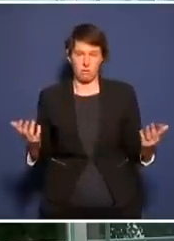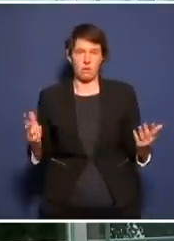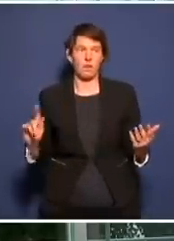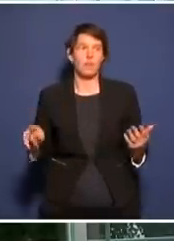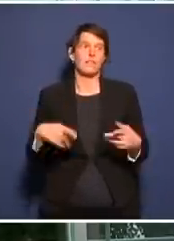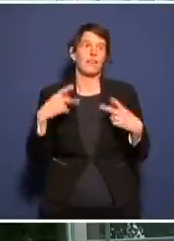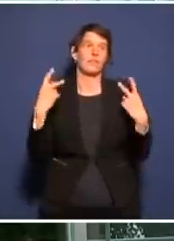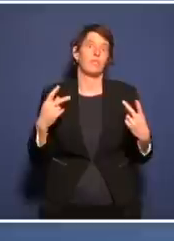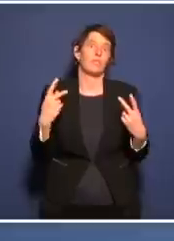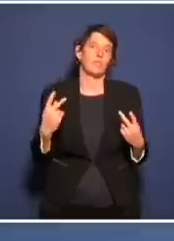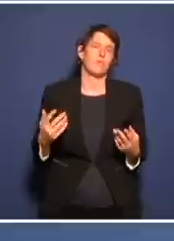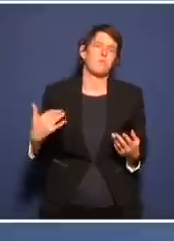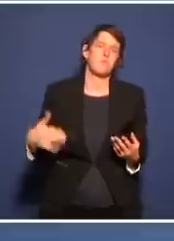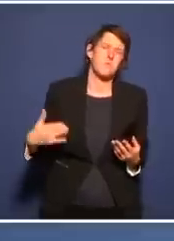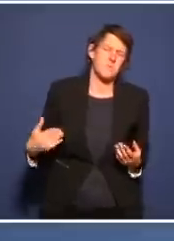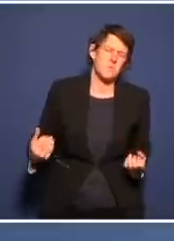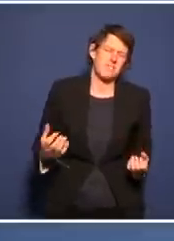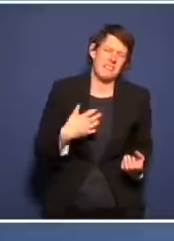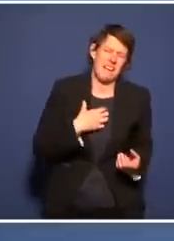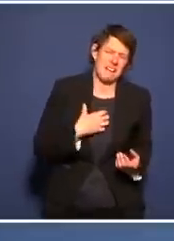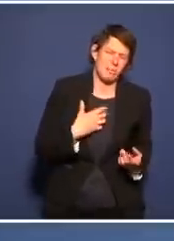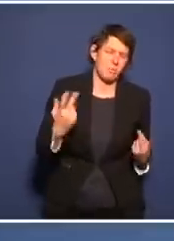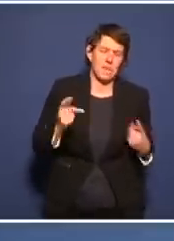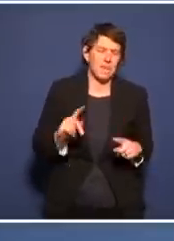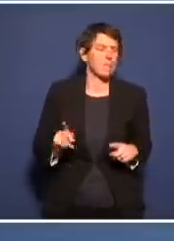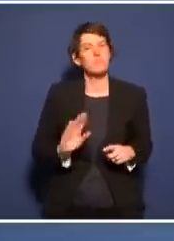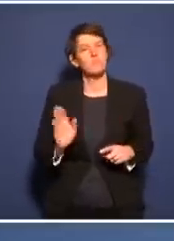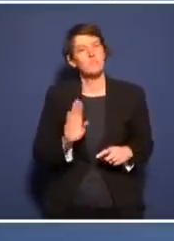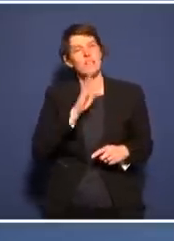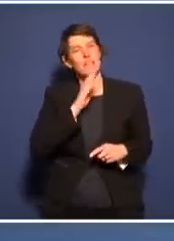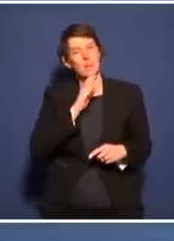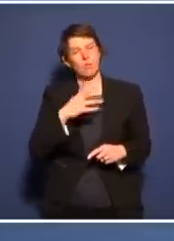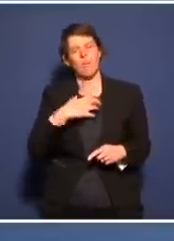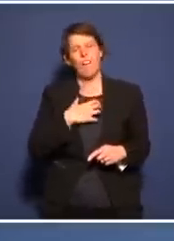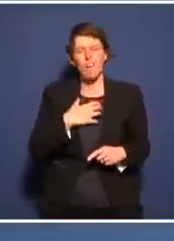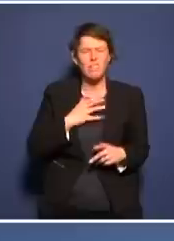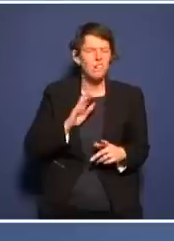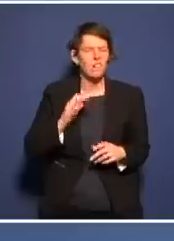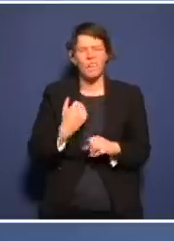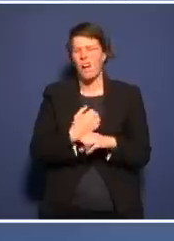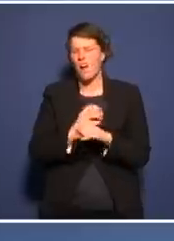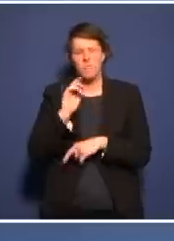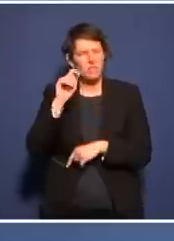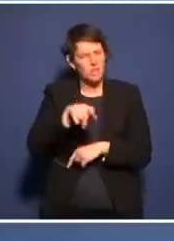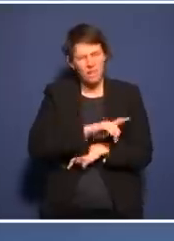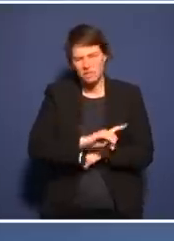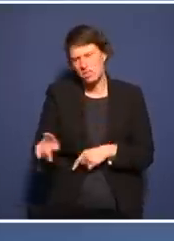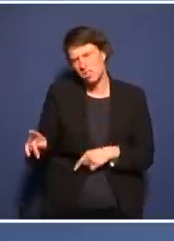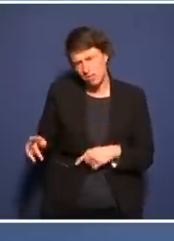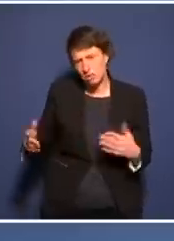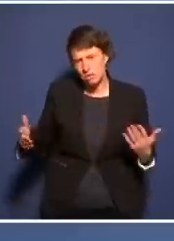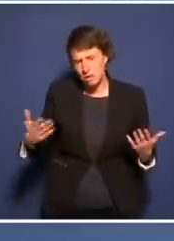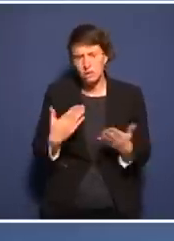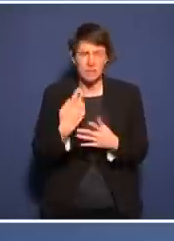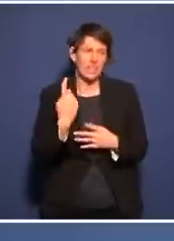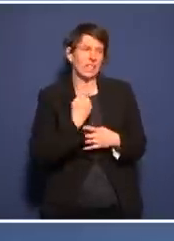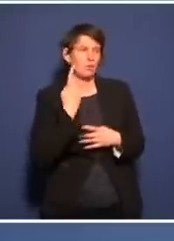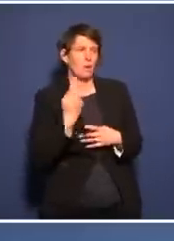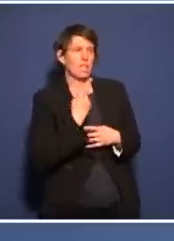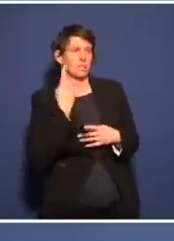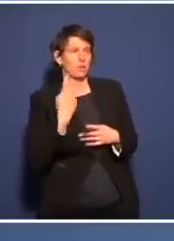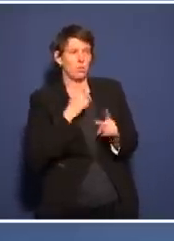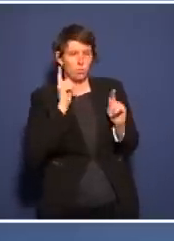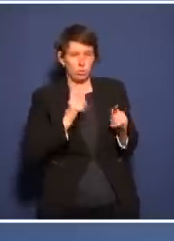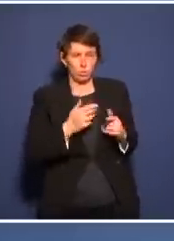ob die todkrank sind. Das reicht, dass sie einfach sich nicht gut fühlen, zur Arbeit gehen können. Natürlich dann auch Isolationsmaßnahmen